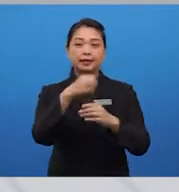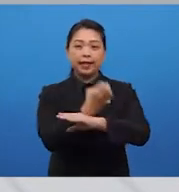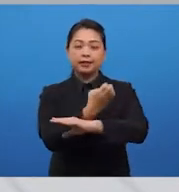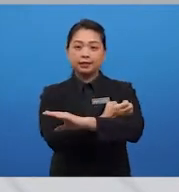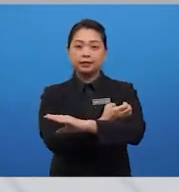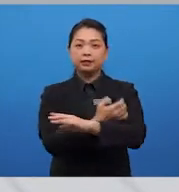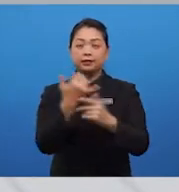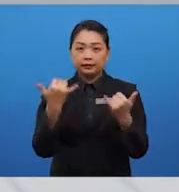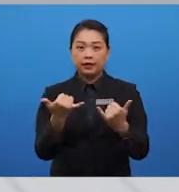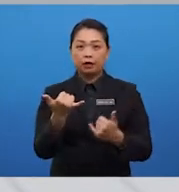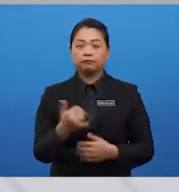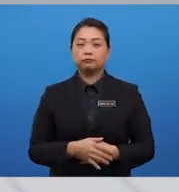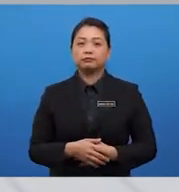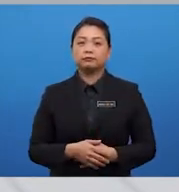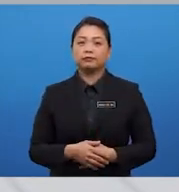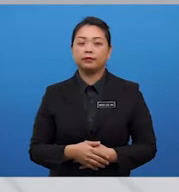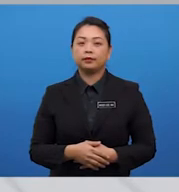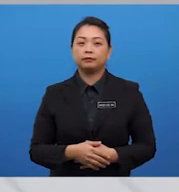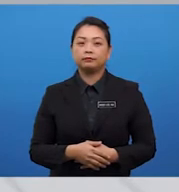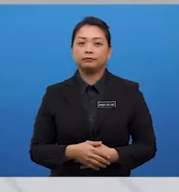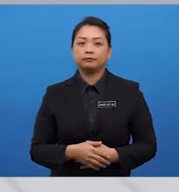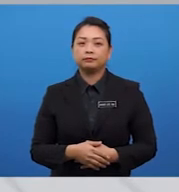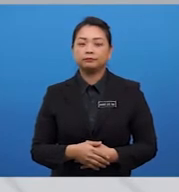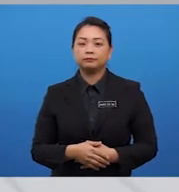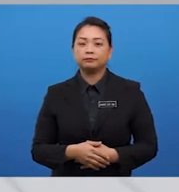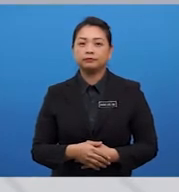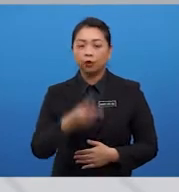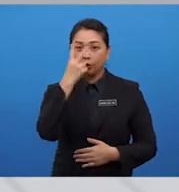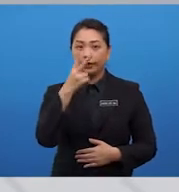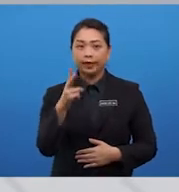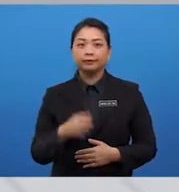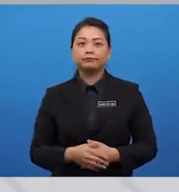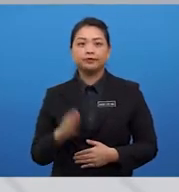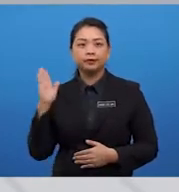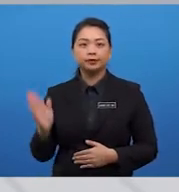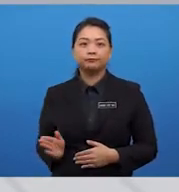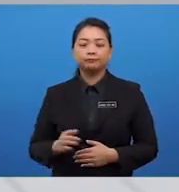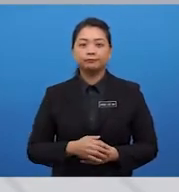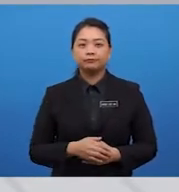to Visual 6 for an overall organisation of your essay.